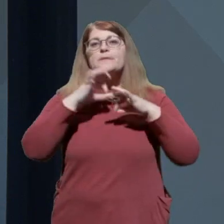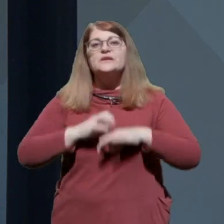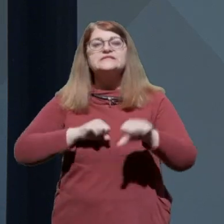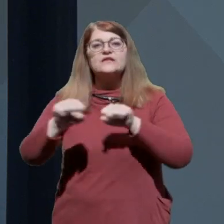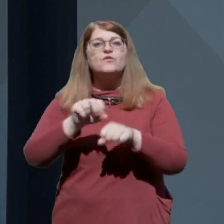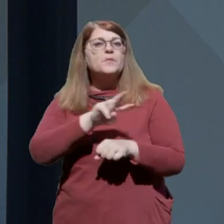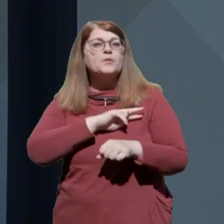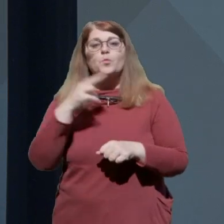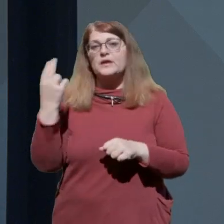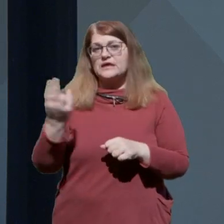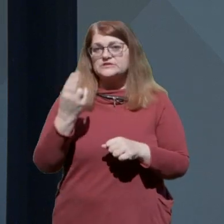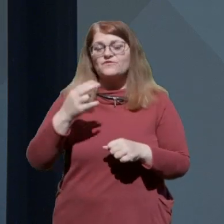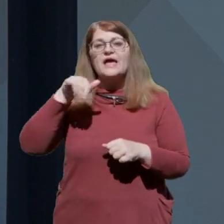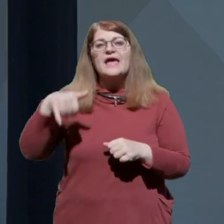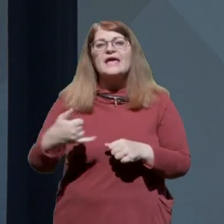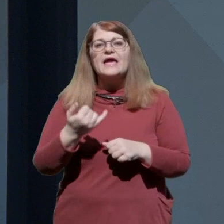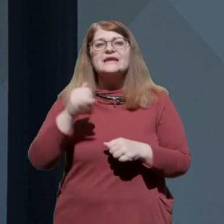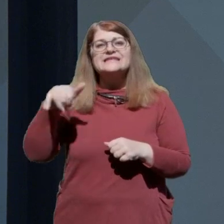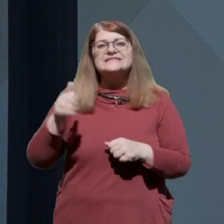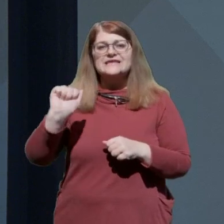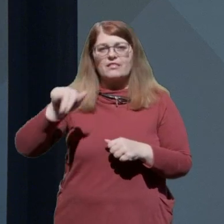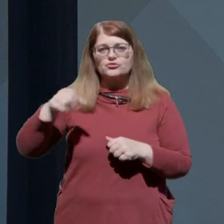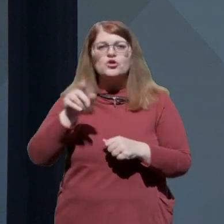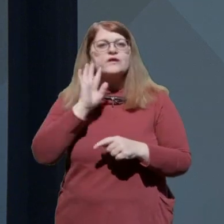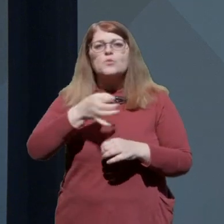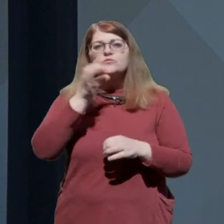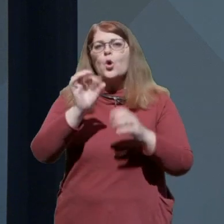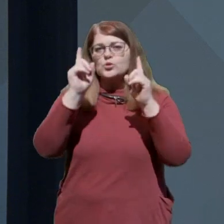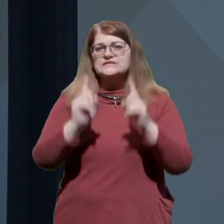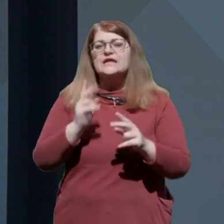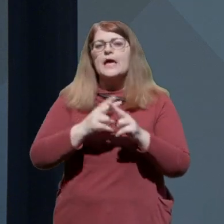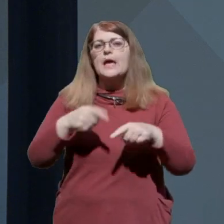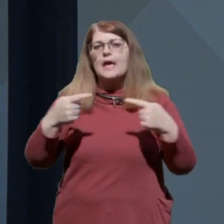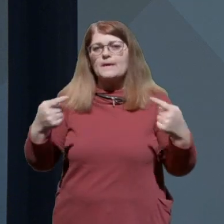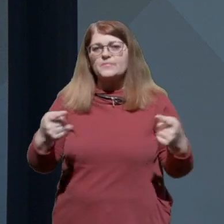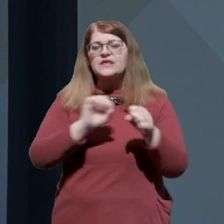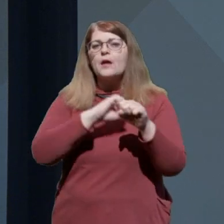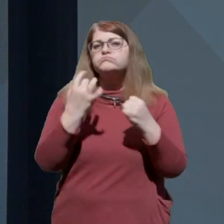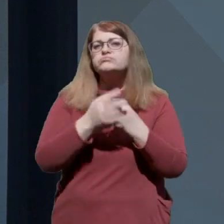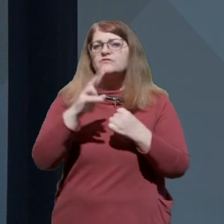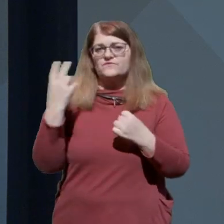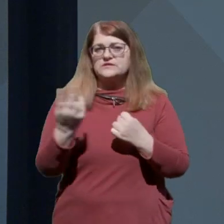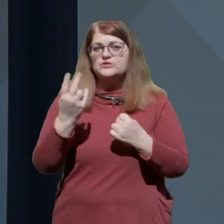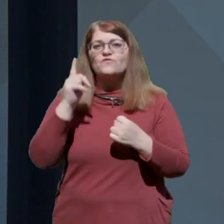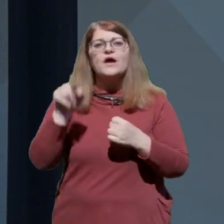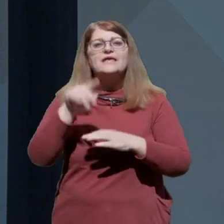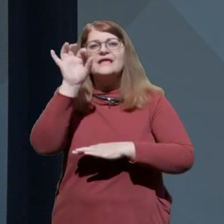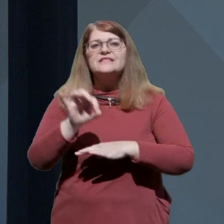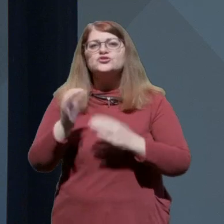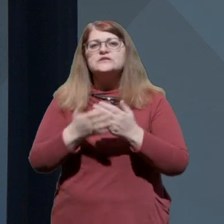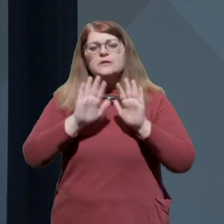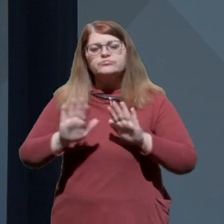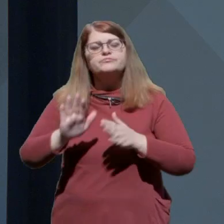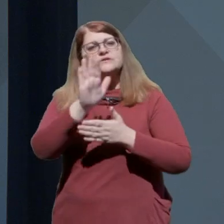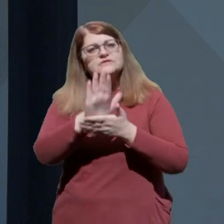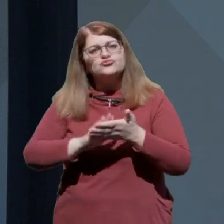Republike Slovenije, Janez Janša, ki bo spregovoril o stanju epidemije COVID-19 v Sloveniji in načrtih za postopen zagon